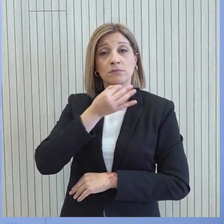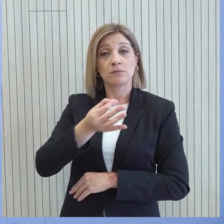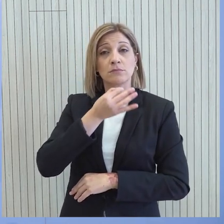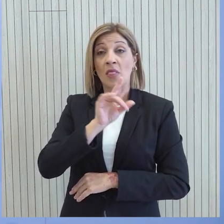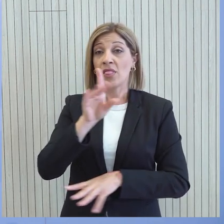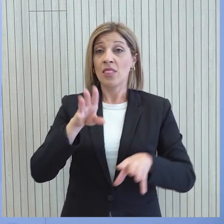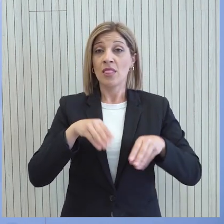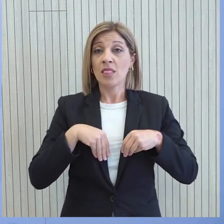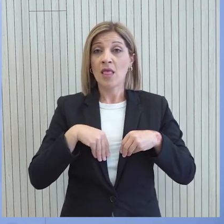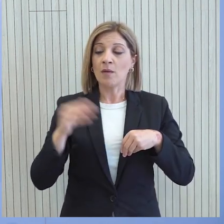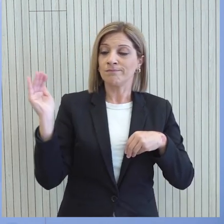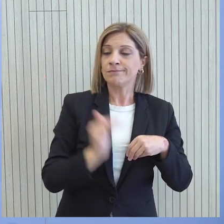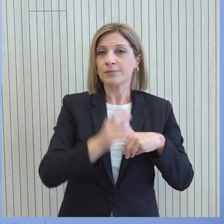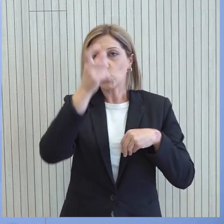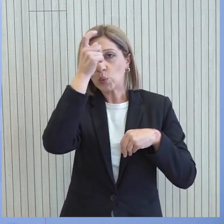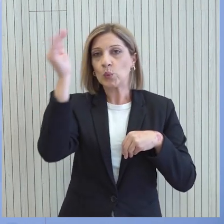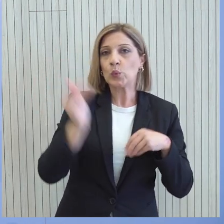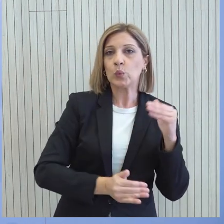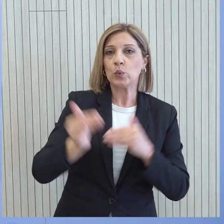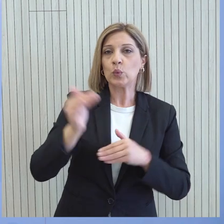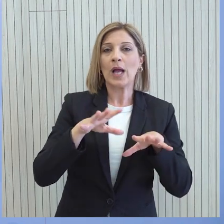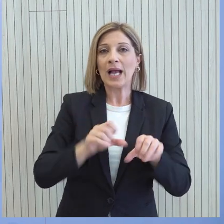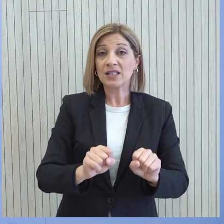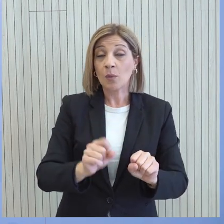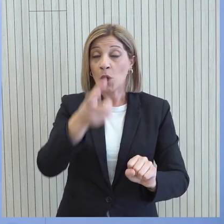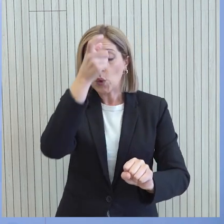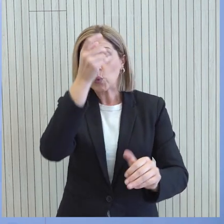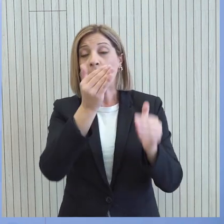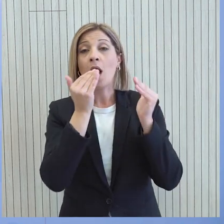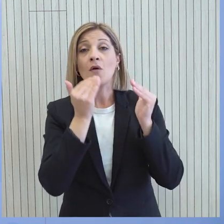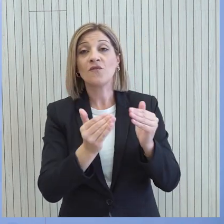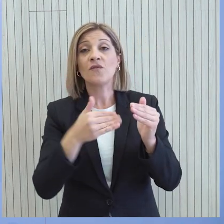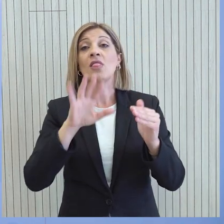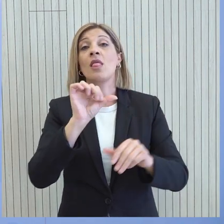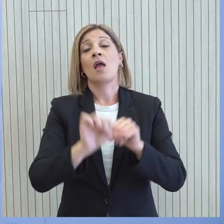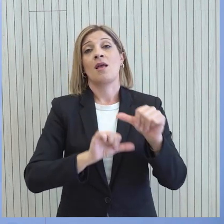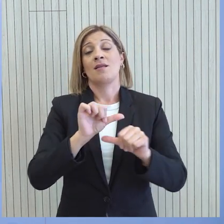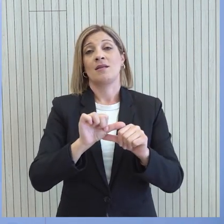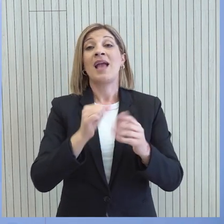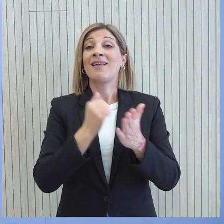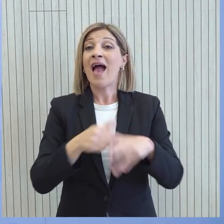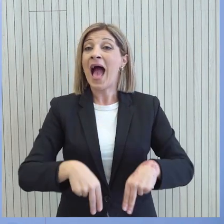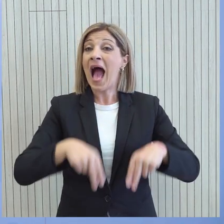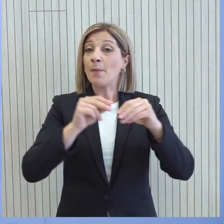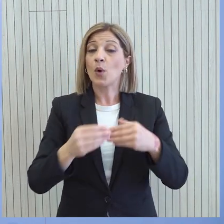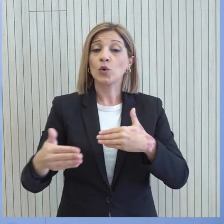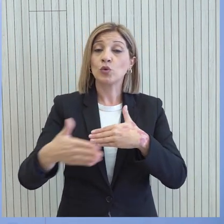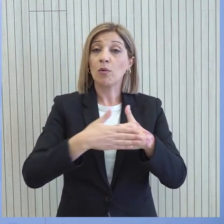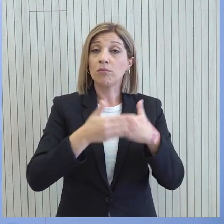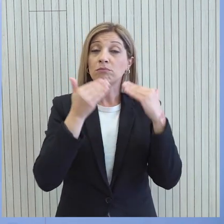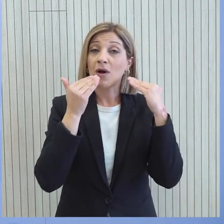μη αποδοχή του επικισμού η Τουρκία δεν ανέστρεψε τις ενέργειές της για άνοιγμα της περίκλησης της πόλης των βαροσίων